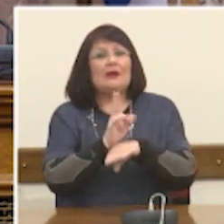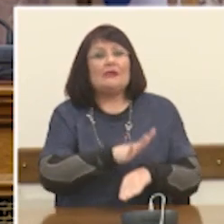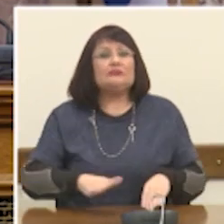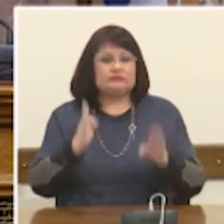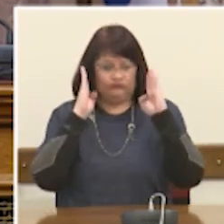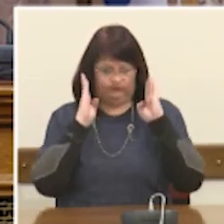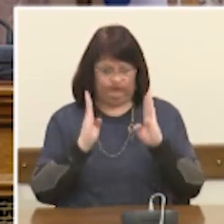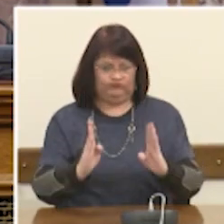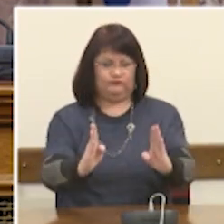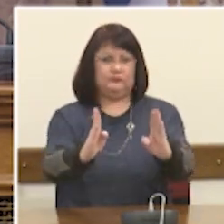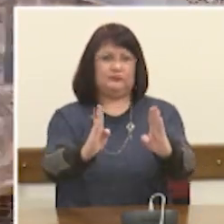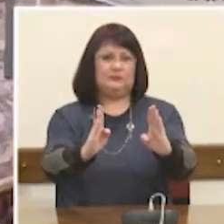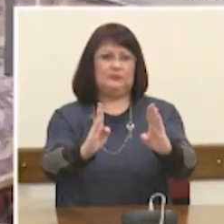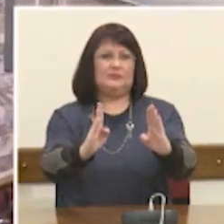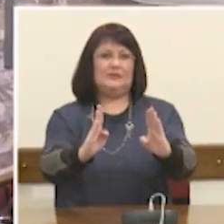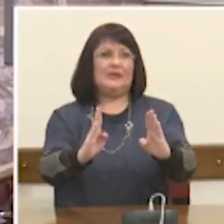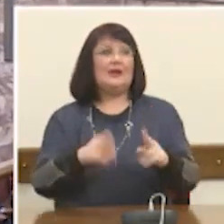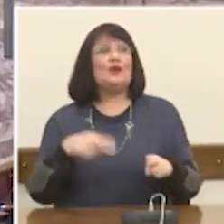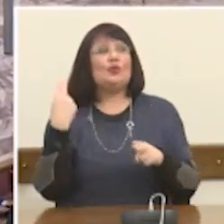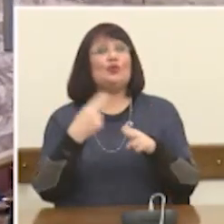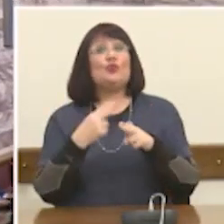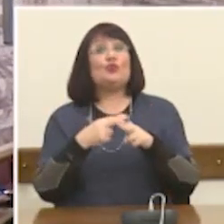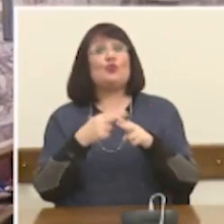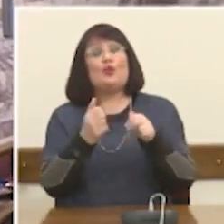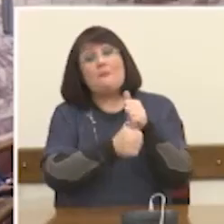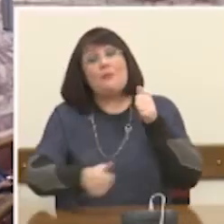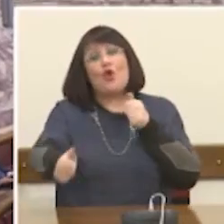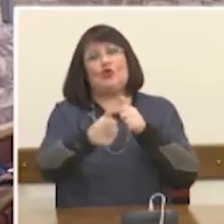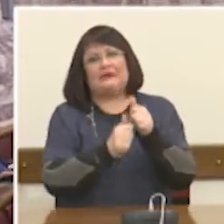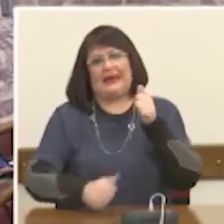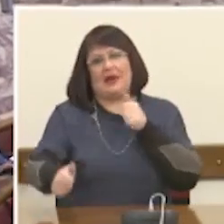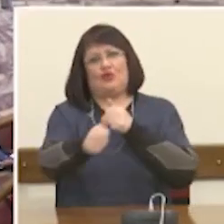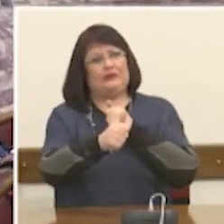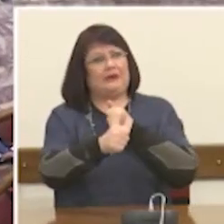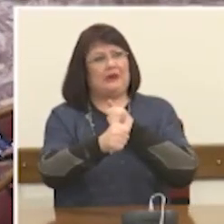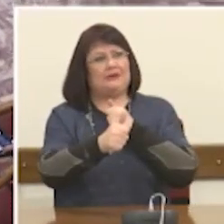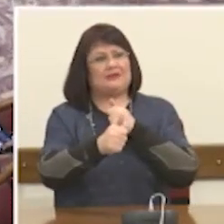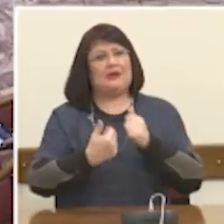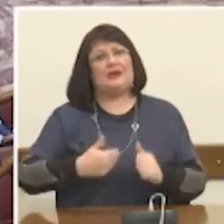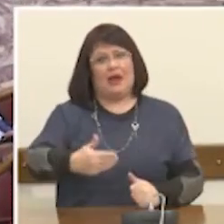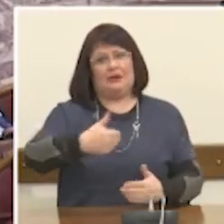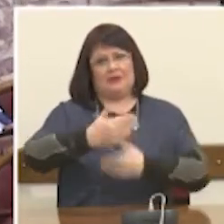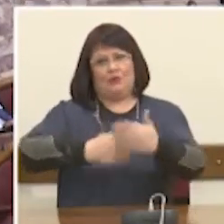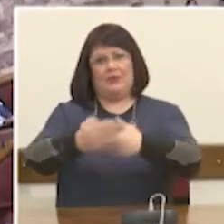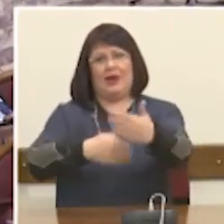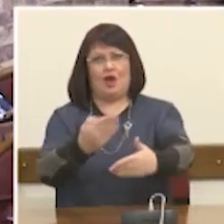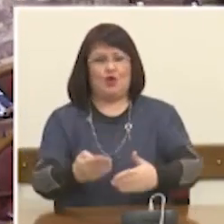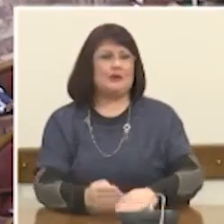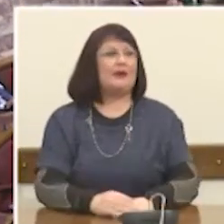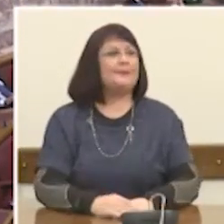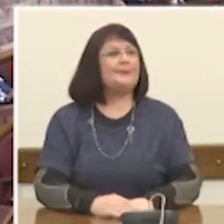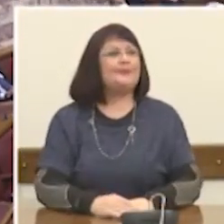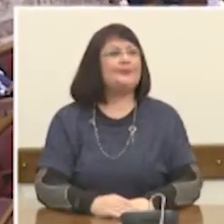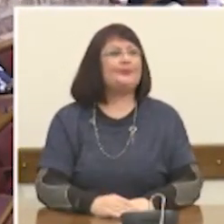για τις μεγάλες προτεραιότητες της επόμενης 20 αιτίας. Τα μεγάλα παιδεία στα οποία πρέπει να επικεντρωθεί η